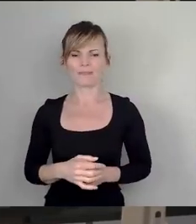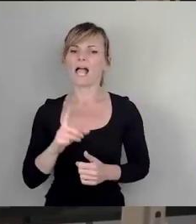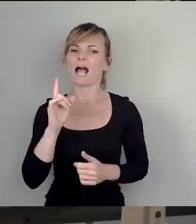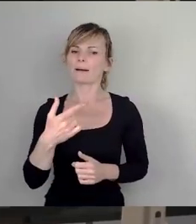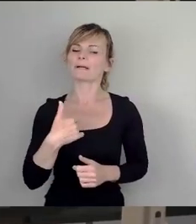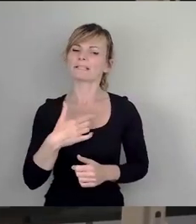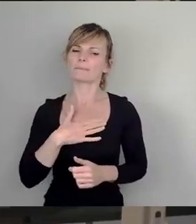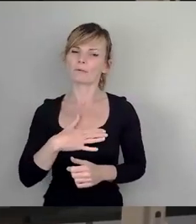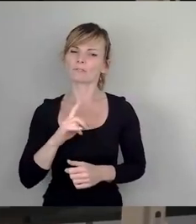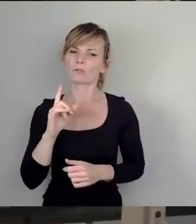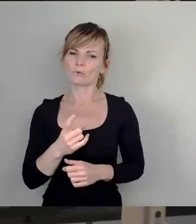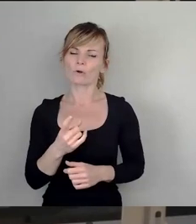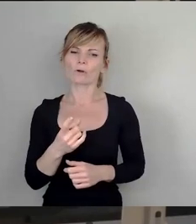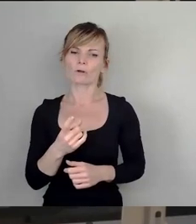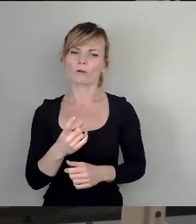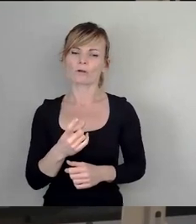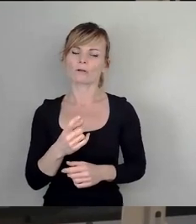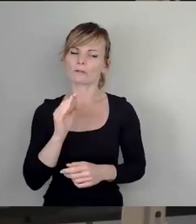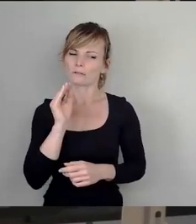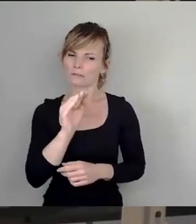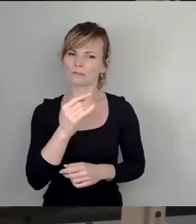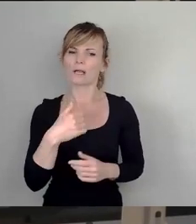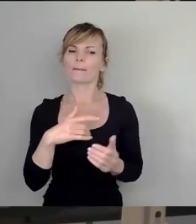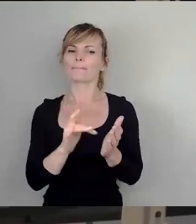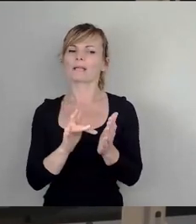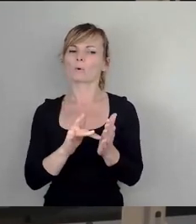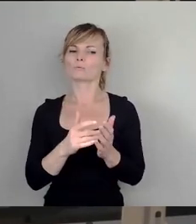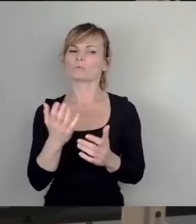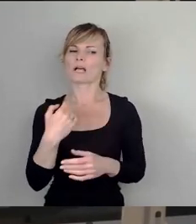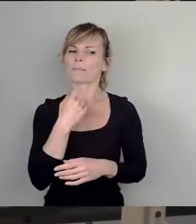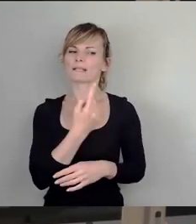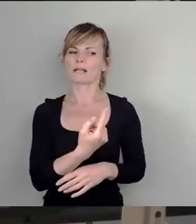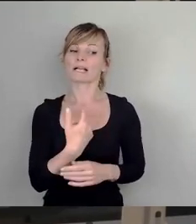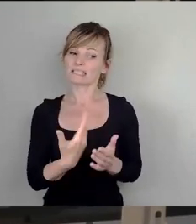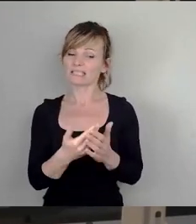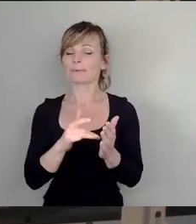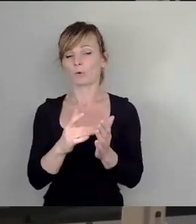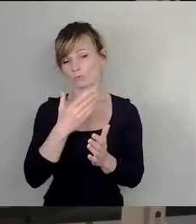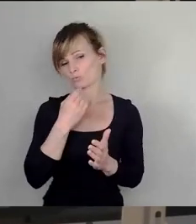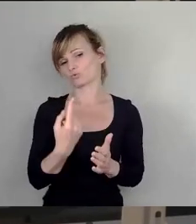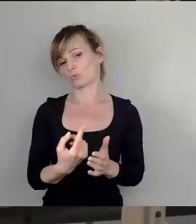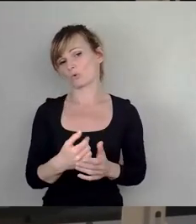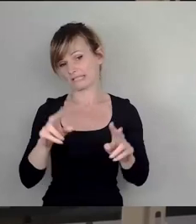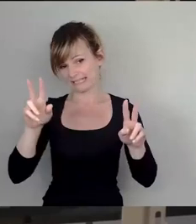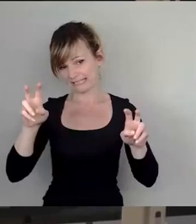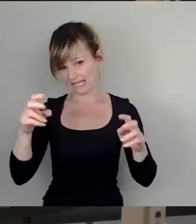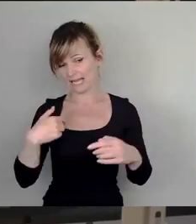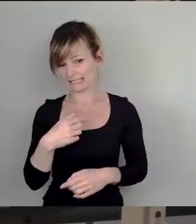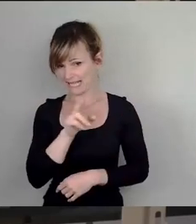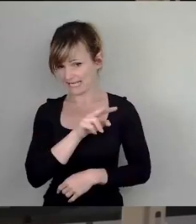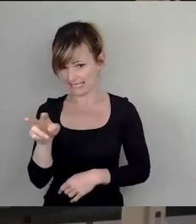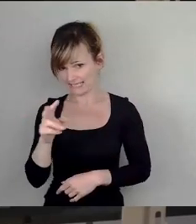noch zitieren die Begründung, die Sie hier geliefert haben, weil die ist schön. Mehr Hitze